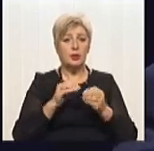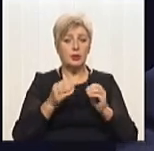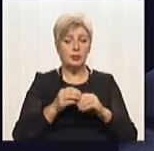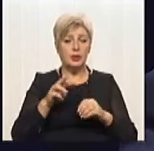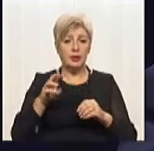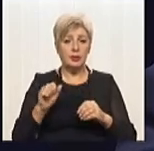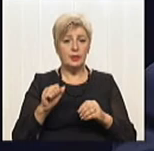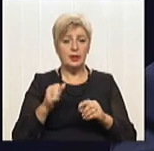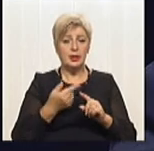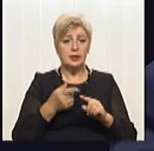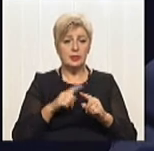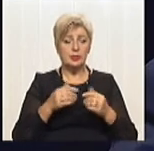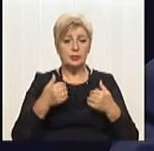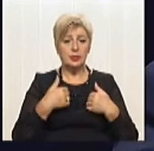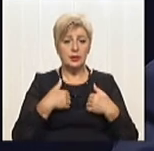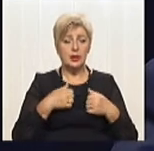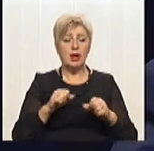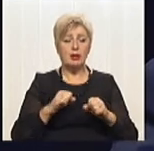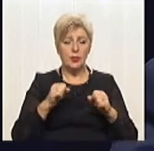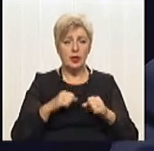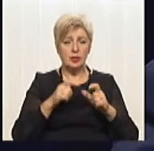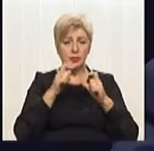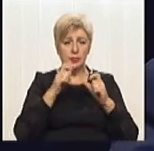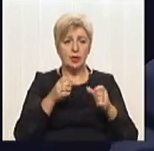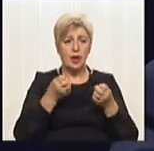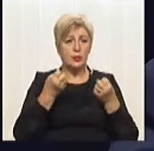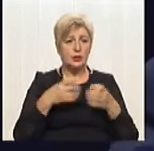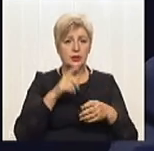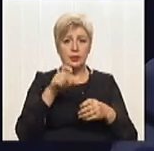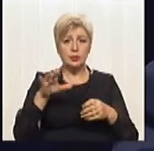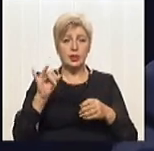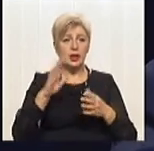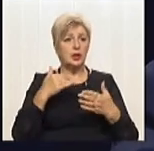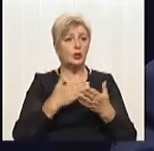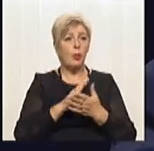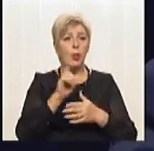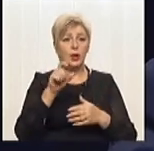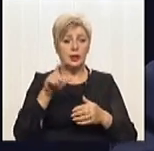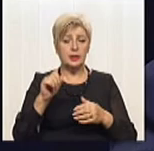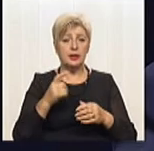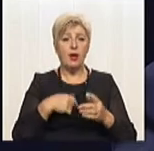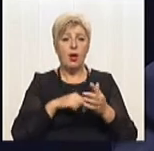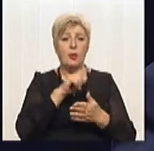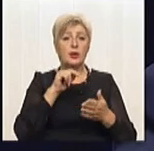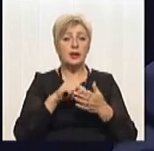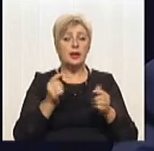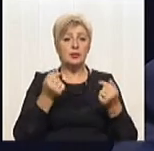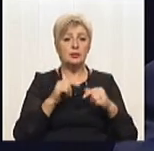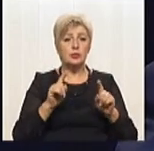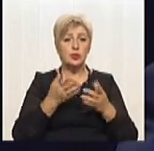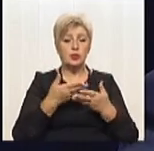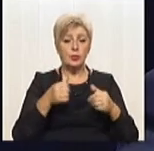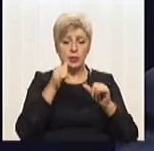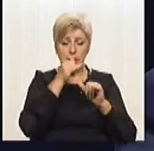з якою я намагаюся докричатися до простих людей, до політиків. Питання в тому, що ми не зможемо ніколи